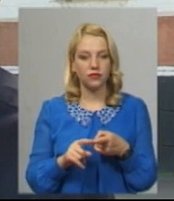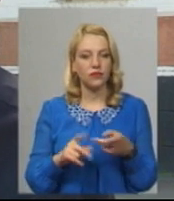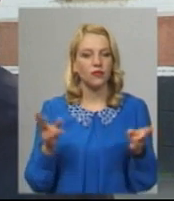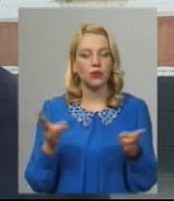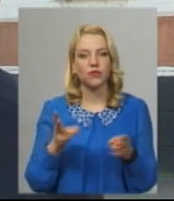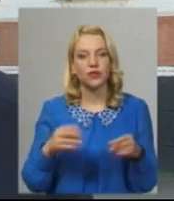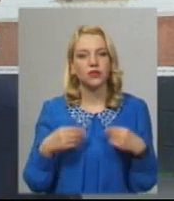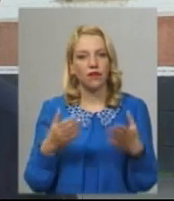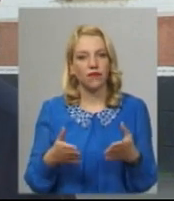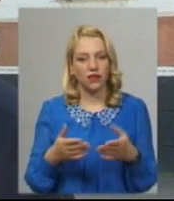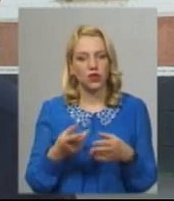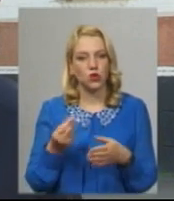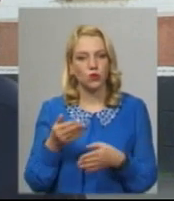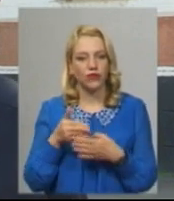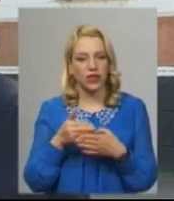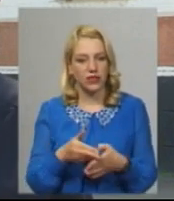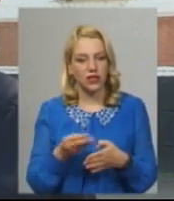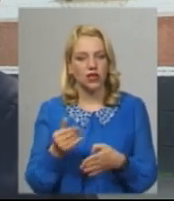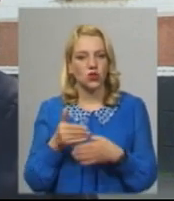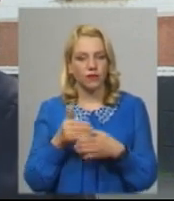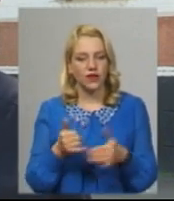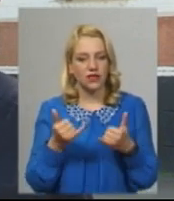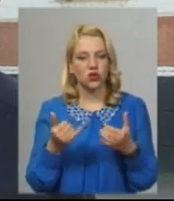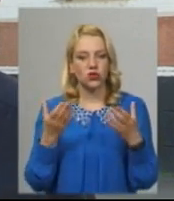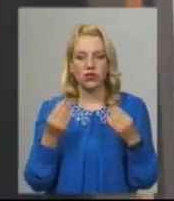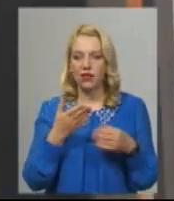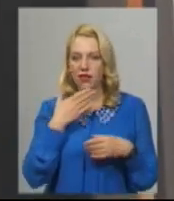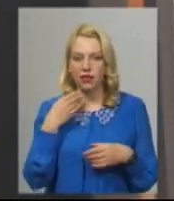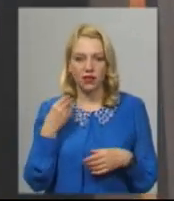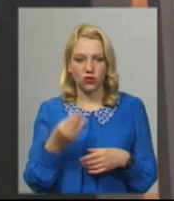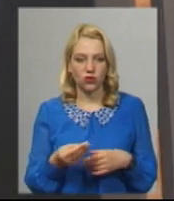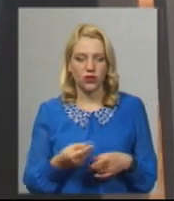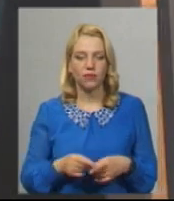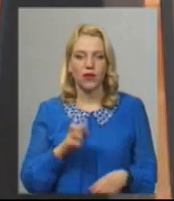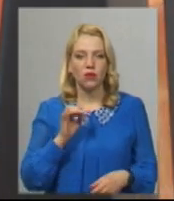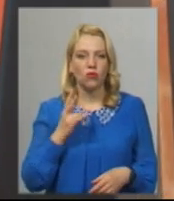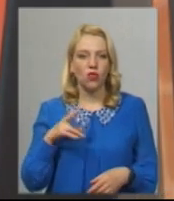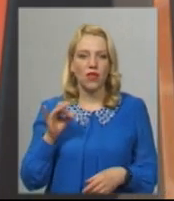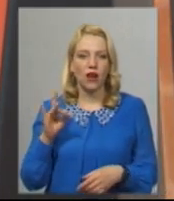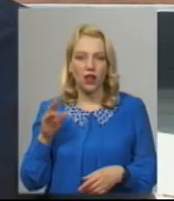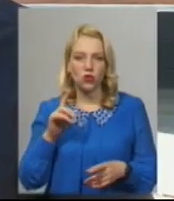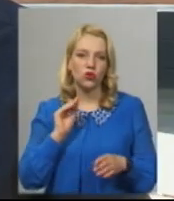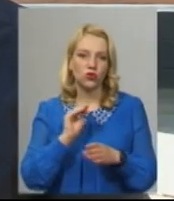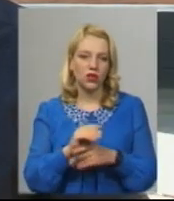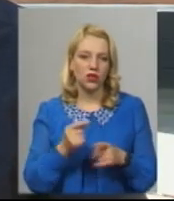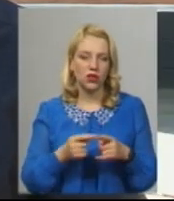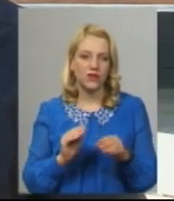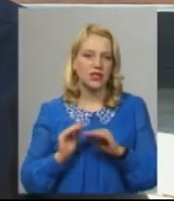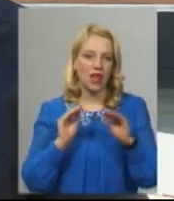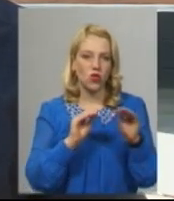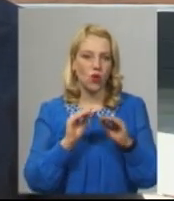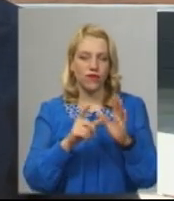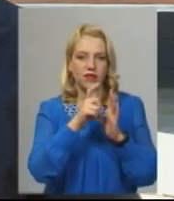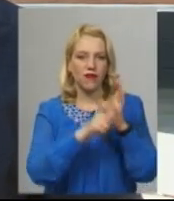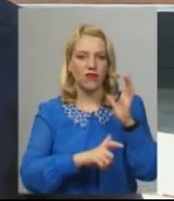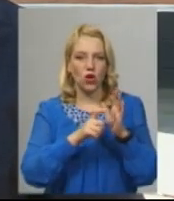повинна давати субвенції Субвенції на сьогоднішній день не даються Андрій Бондаренко додає, на встановлення валідаторів грошей з